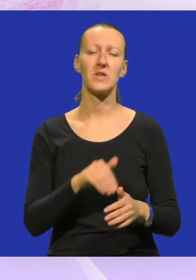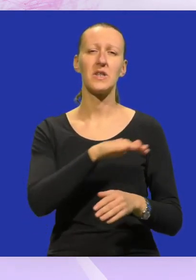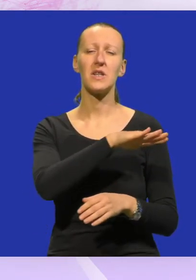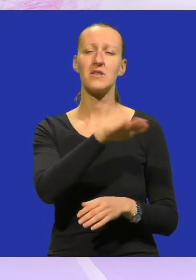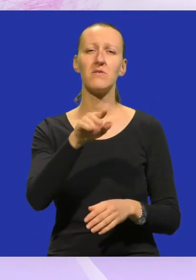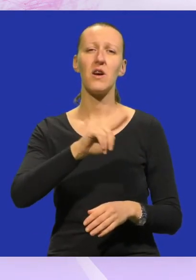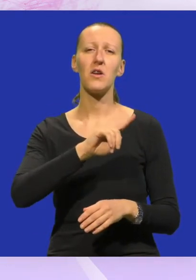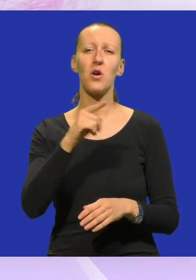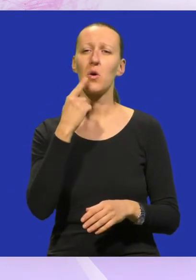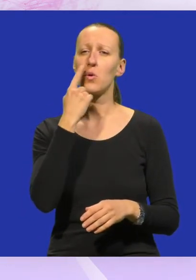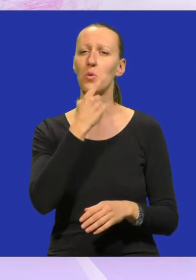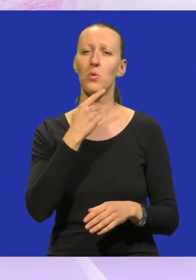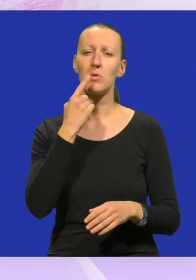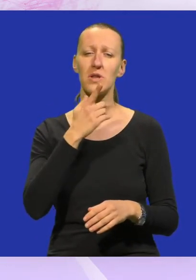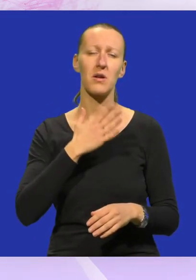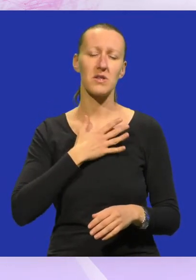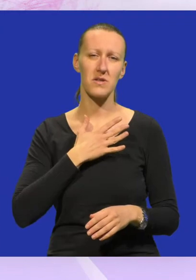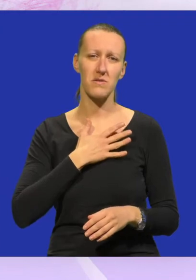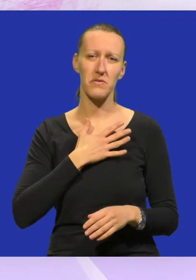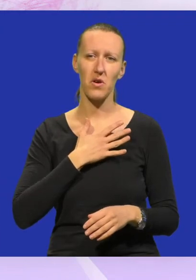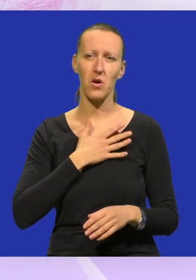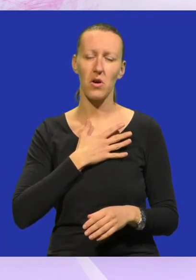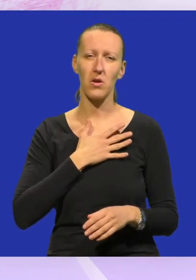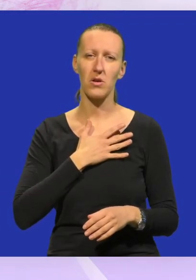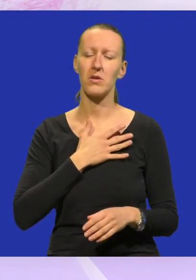sve dok uzna mame svojim,